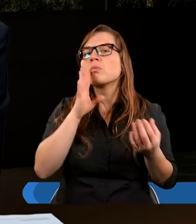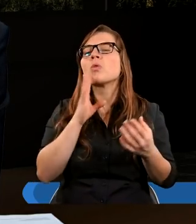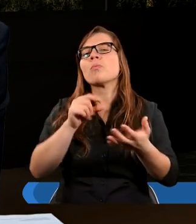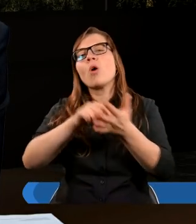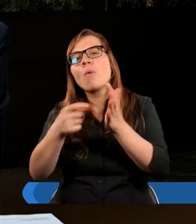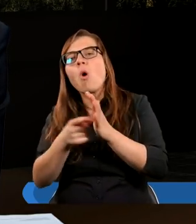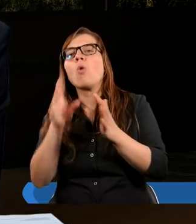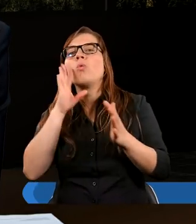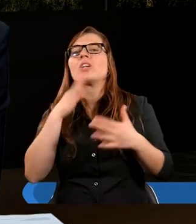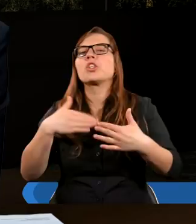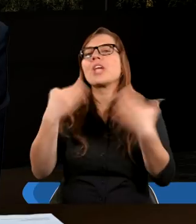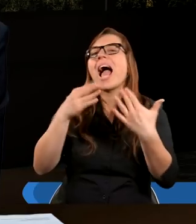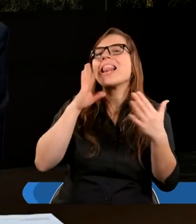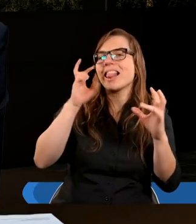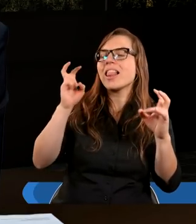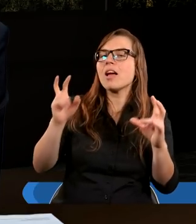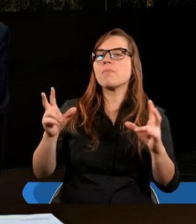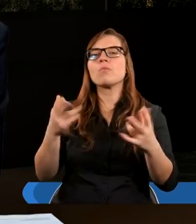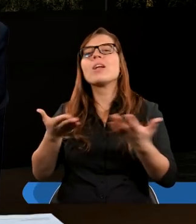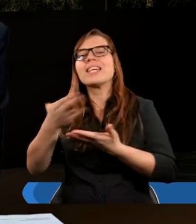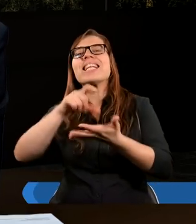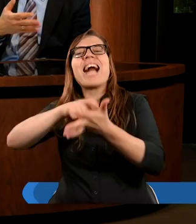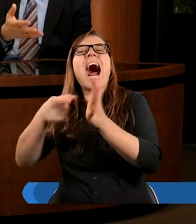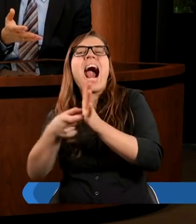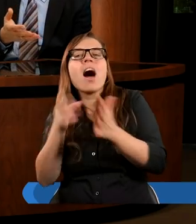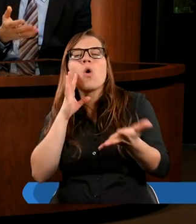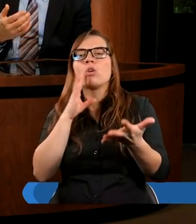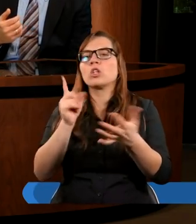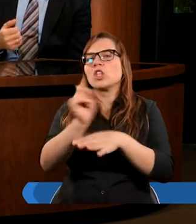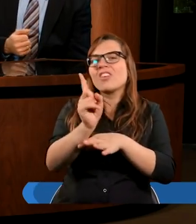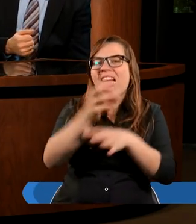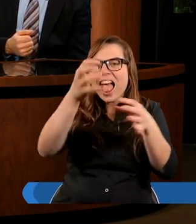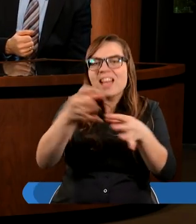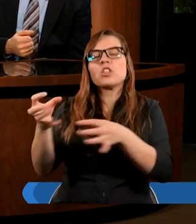dzienny, gdzie był stół z chlebami pokładnymi, prawda, świecznik